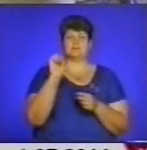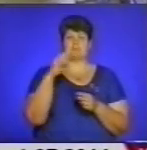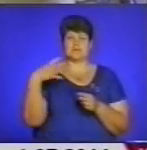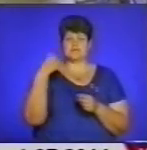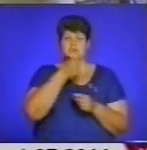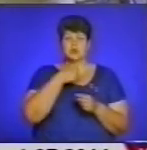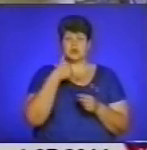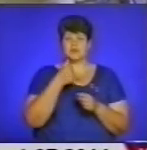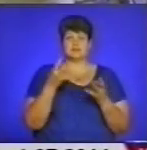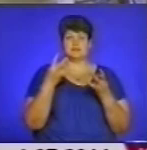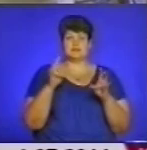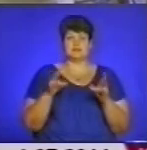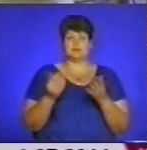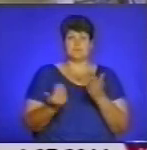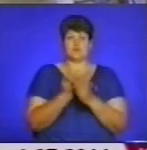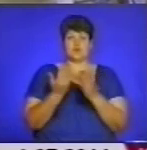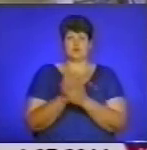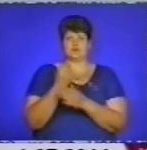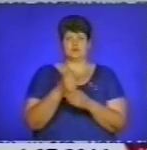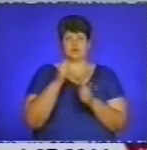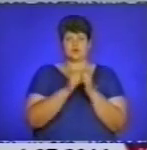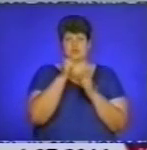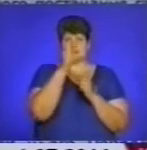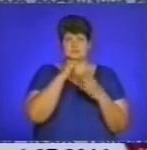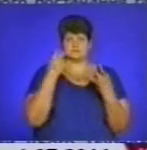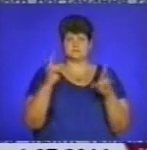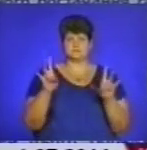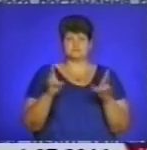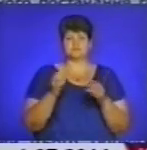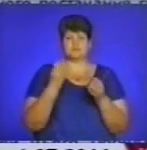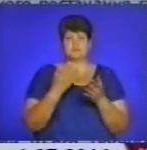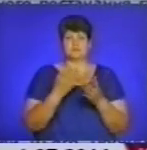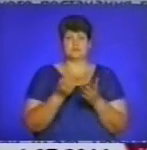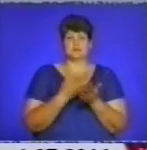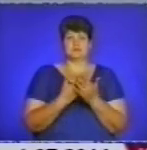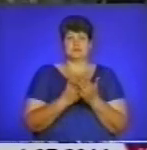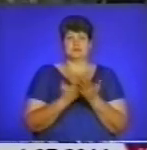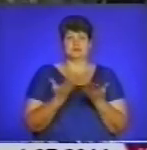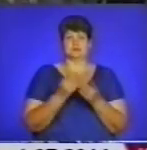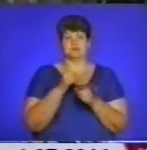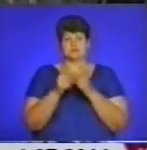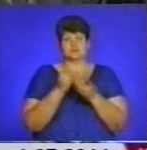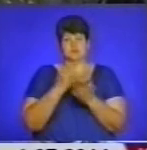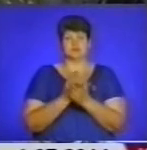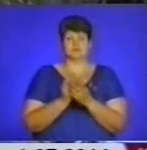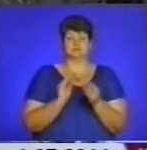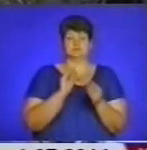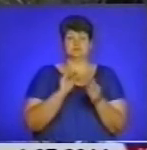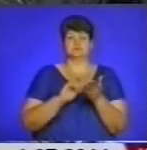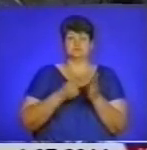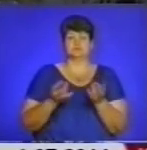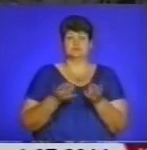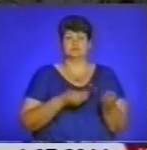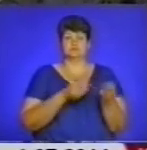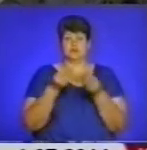щомісяця, хіба що відбулися значні зміни, наприклад, щодо кількості зареєстрованих. Також для урахування компенсації береться до